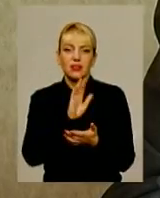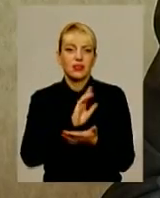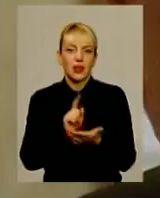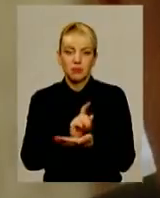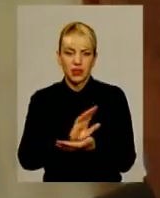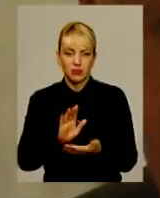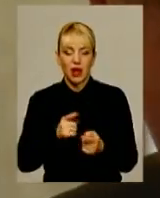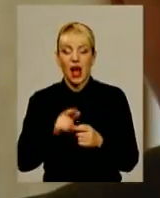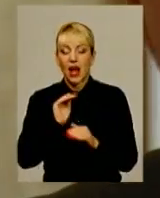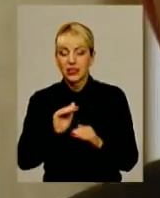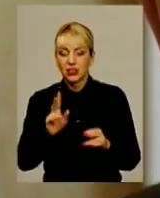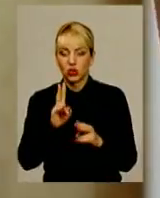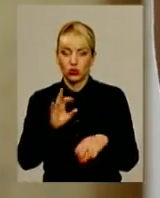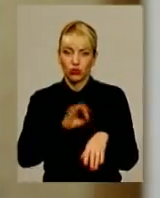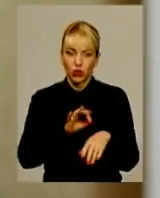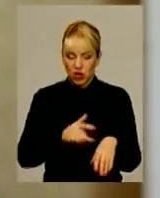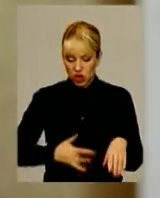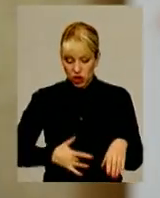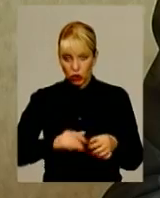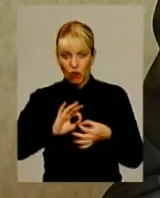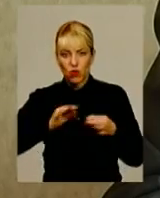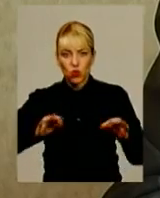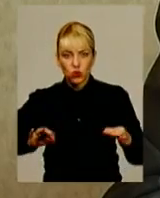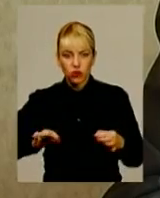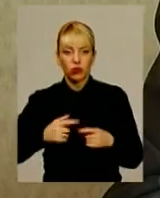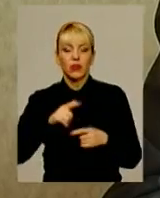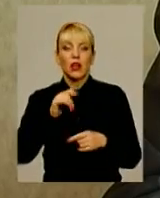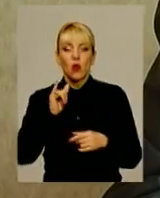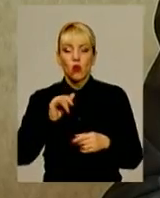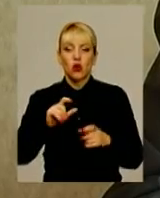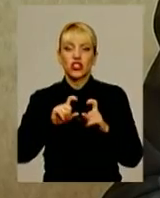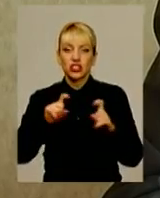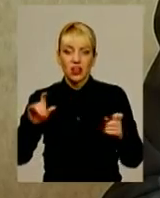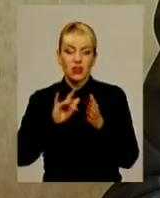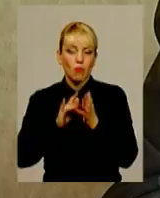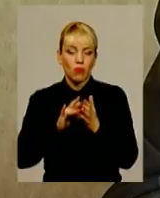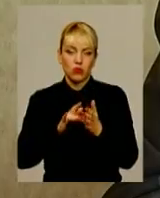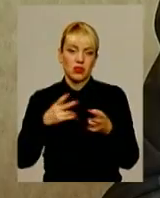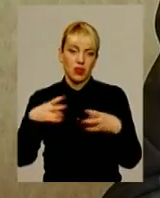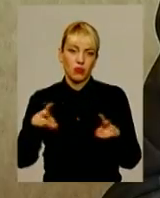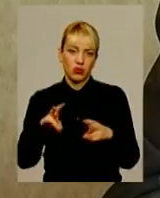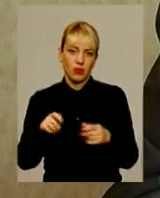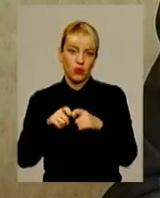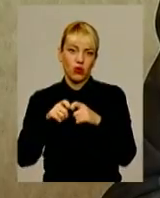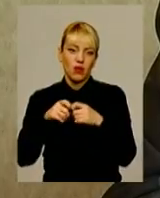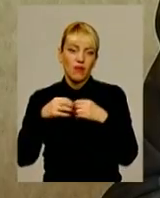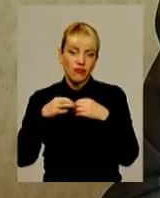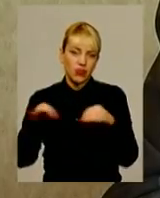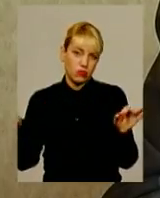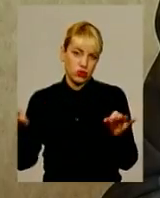дітей із недугами, особливо в шлунково-кишкового тракту, у шкільній подорожі не відпускати. Навіть якщо